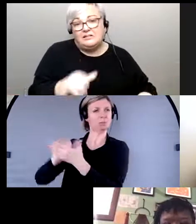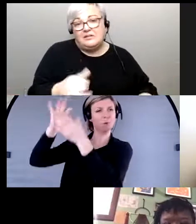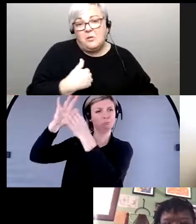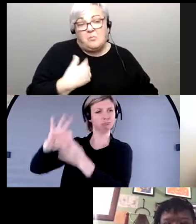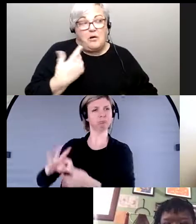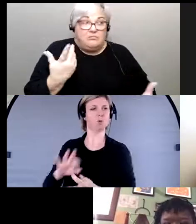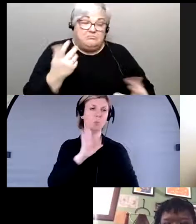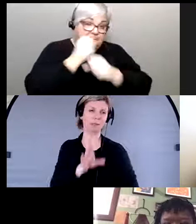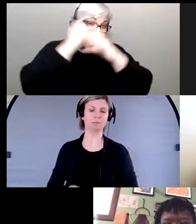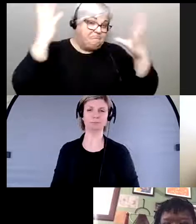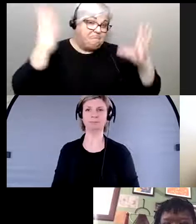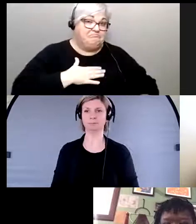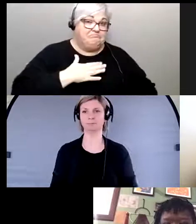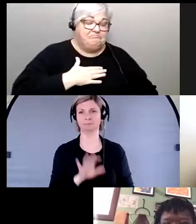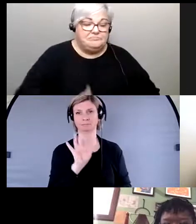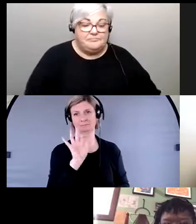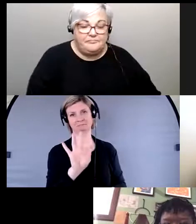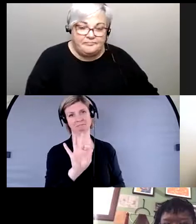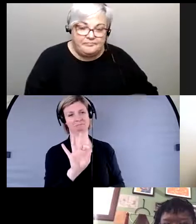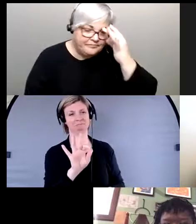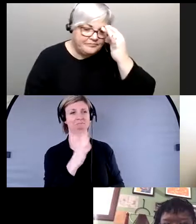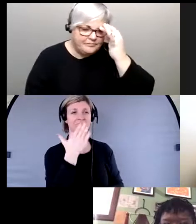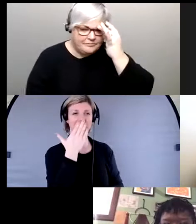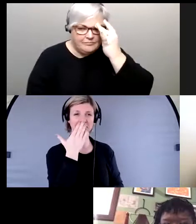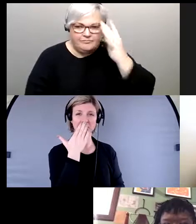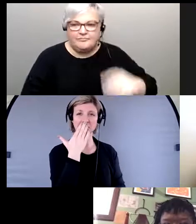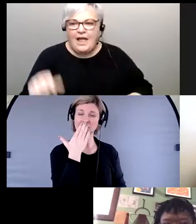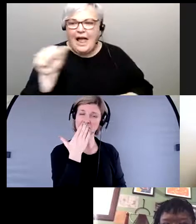du moins en ce moment parfait merci beaucoup